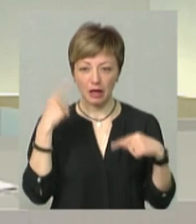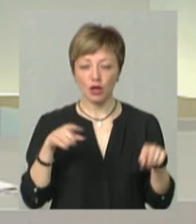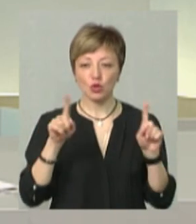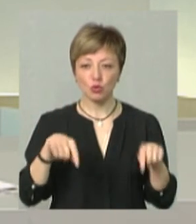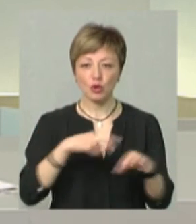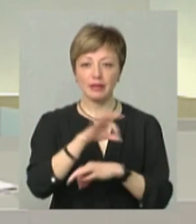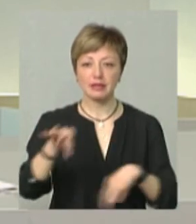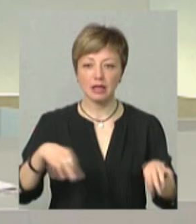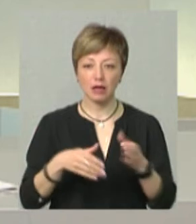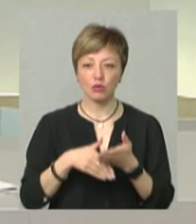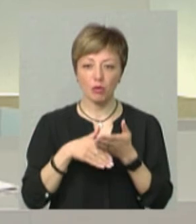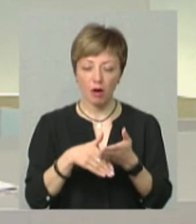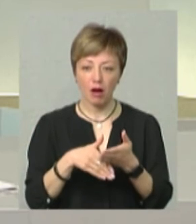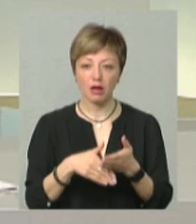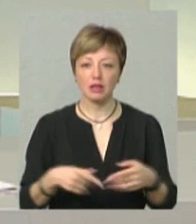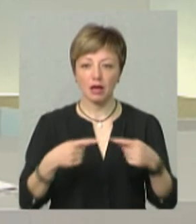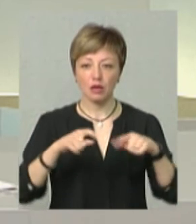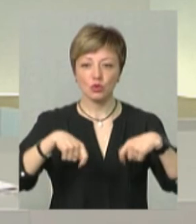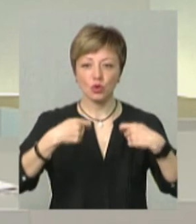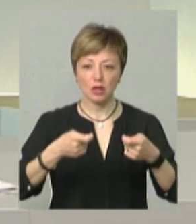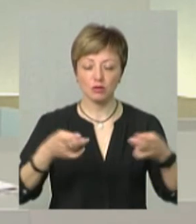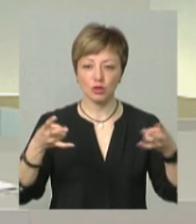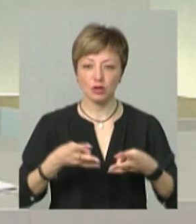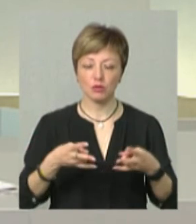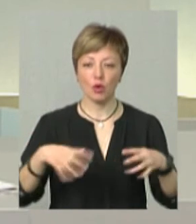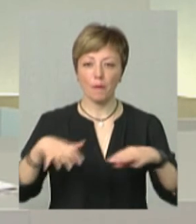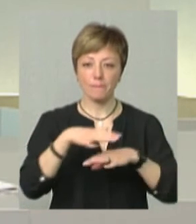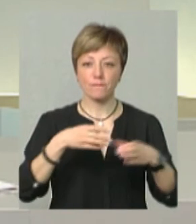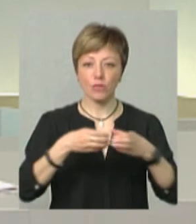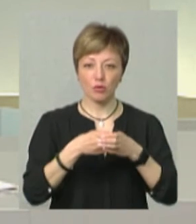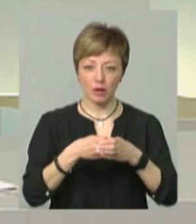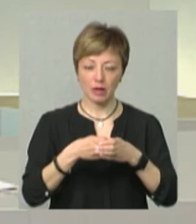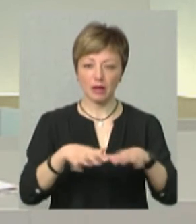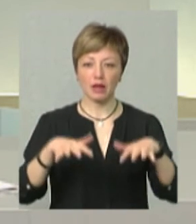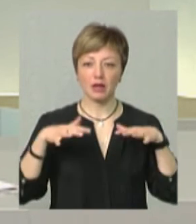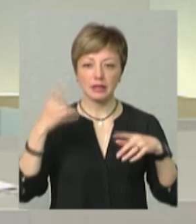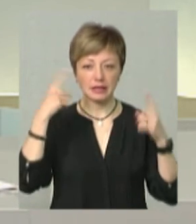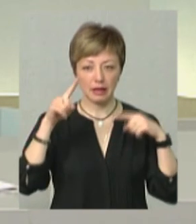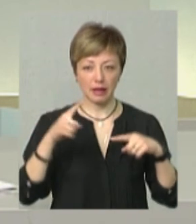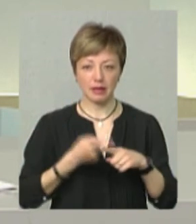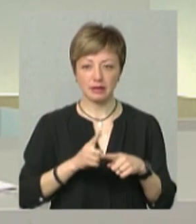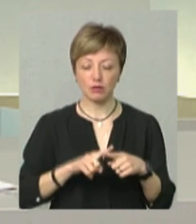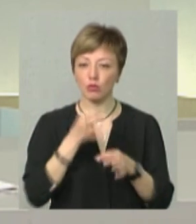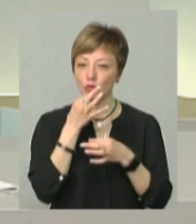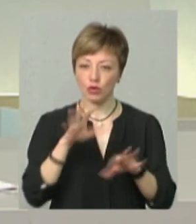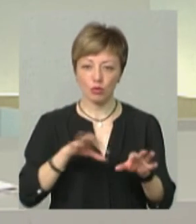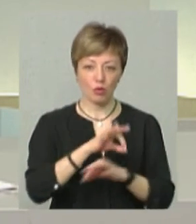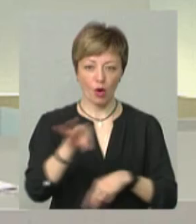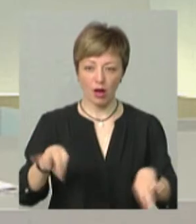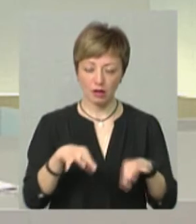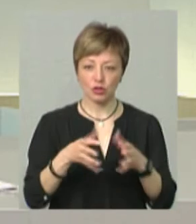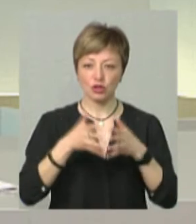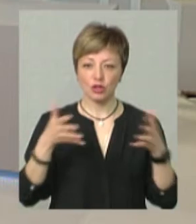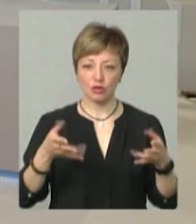І тому дизайнери, вони допомагають якраз донести до потрібної публіки, до аудиторії ці ідеї. Вони в будь-якому проєкті